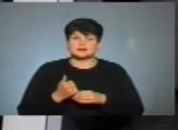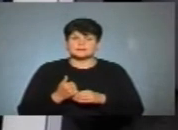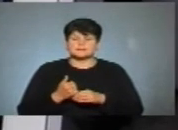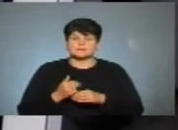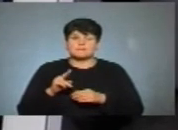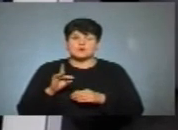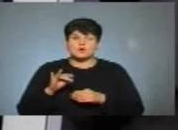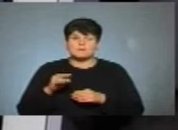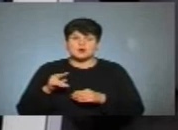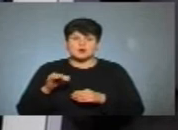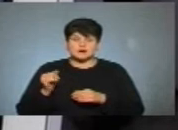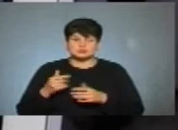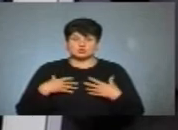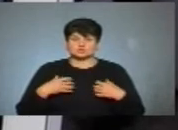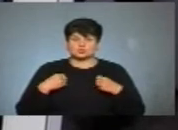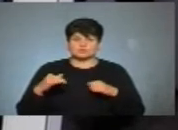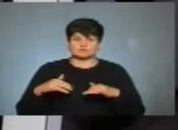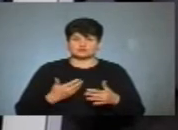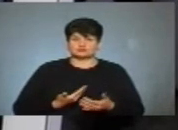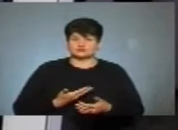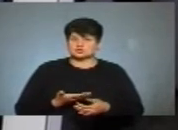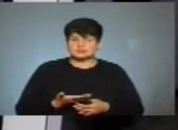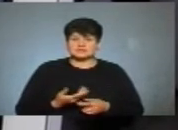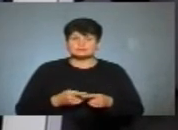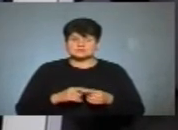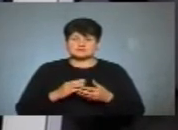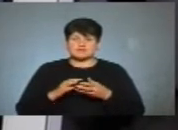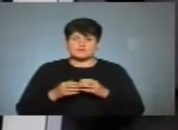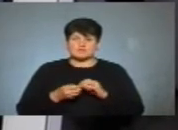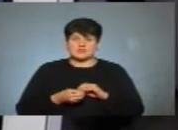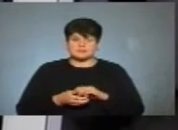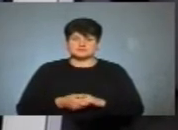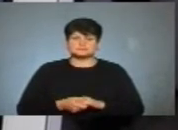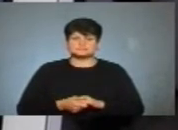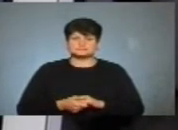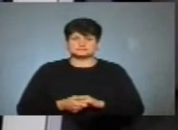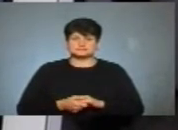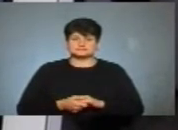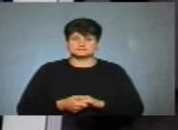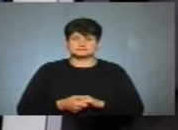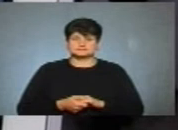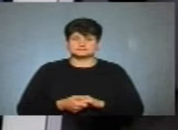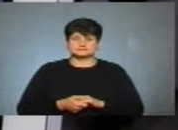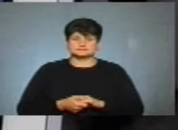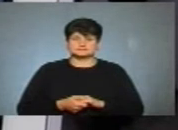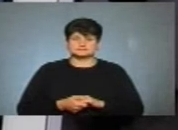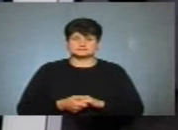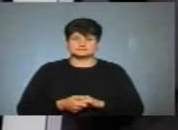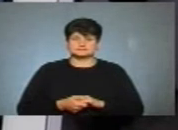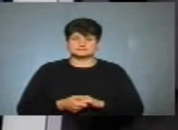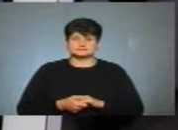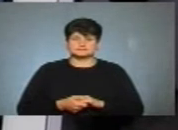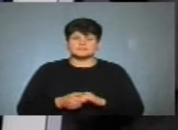пропаганда того самого здорового способу життя, тому що з цим є проблеми. Пан Віктор має зауваження, я так бачу. Але дуже коротко.